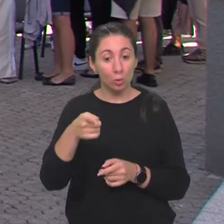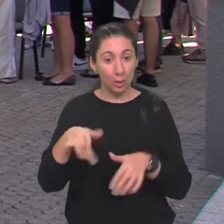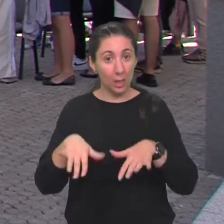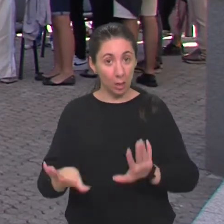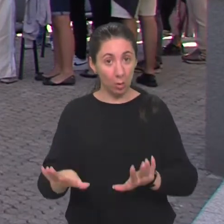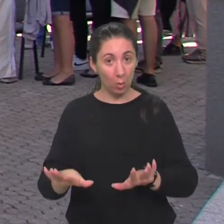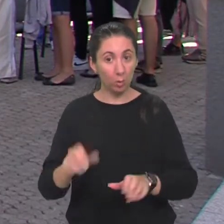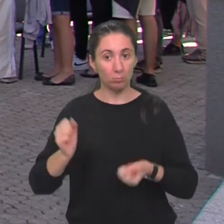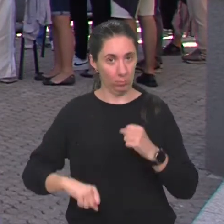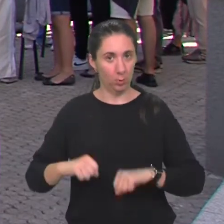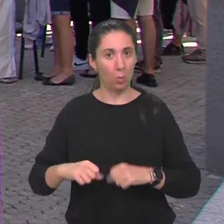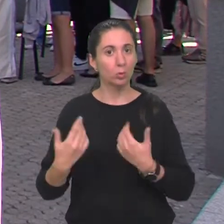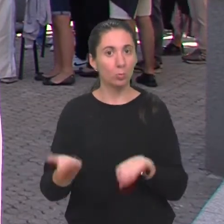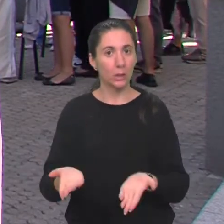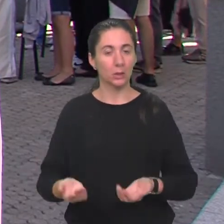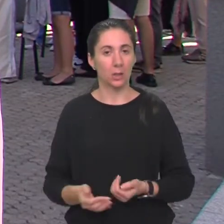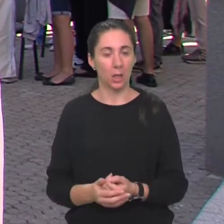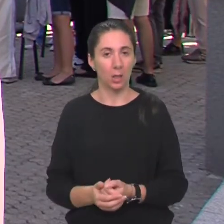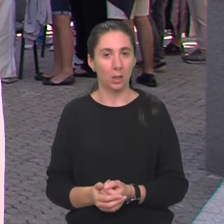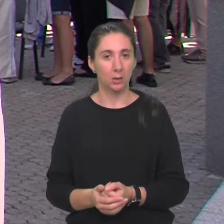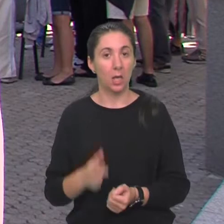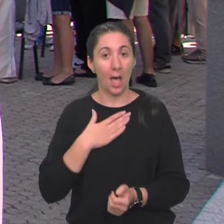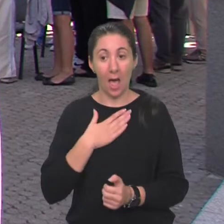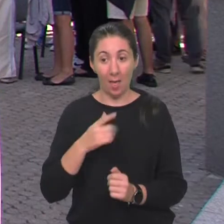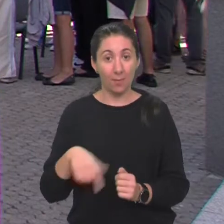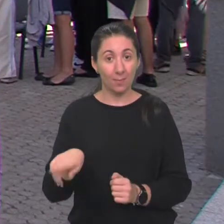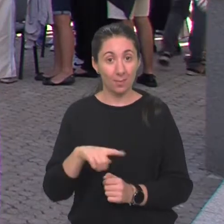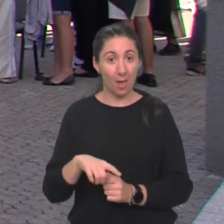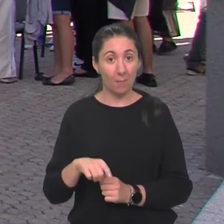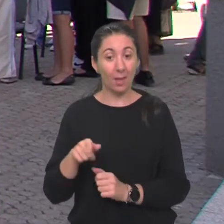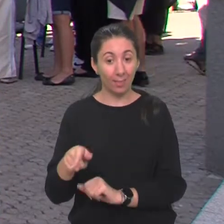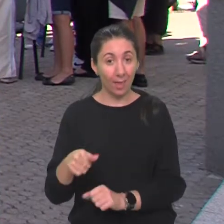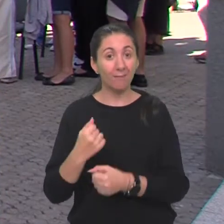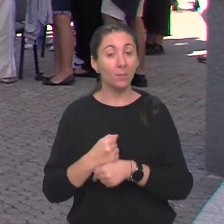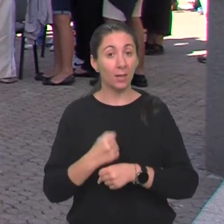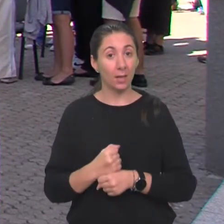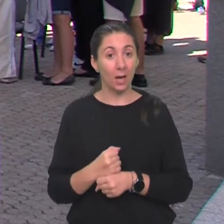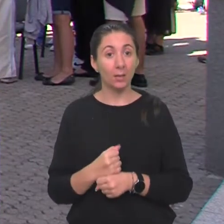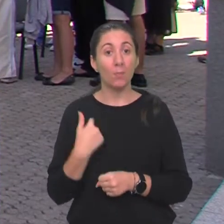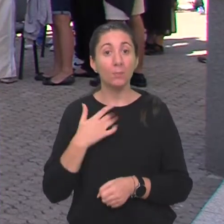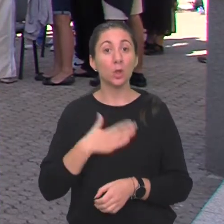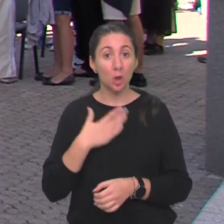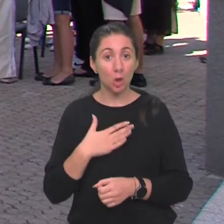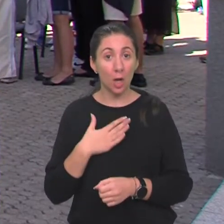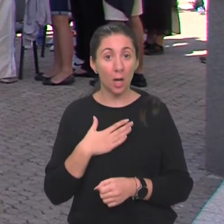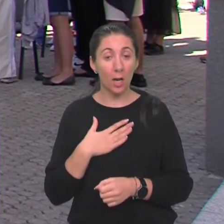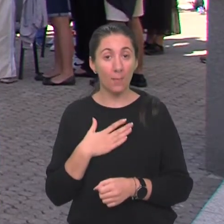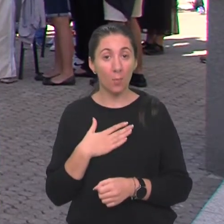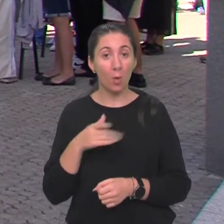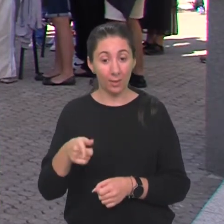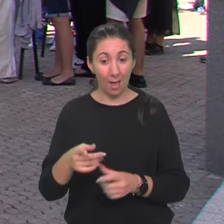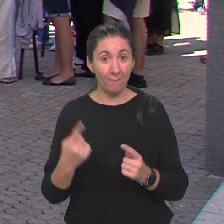ljudi sposobni dati. Na nama je znači da s takvim radom želimo, znači takvim